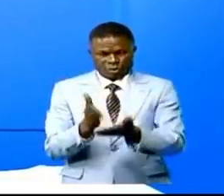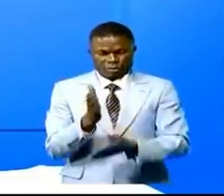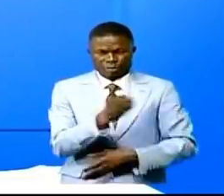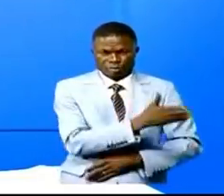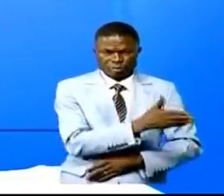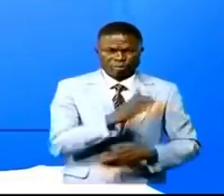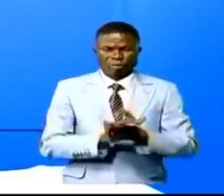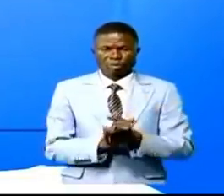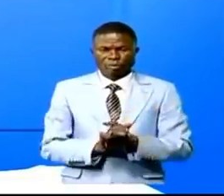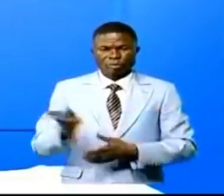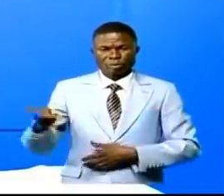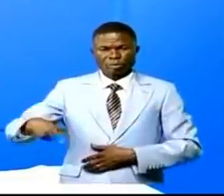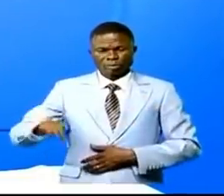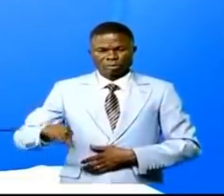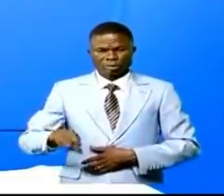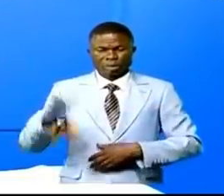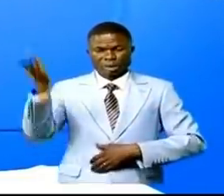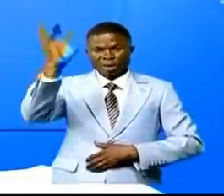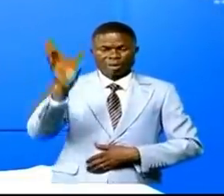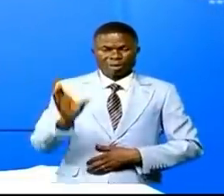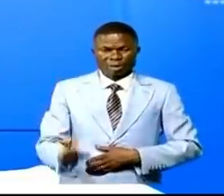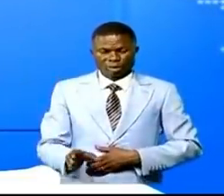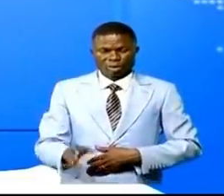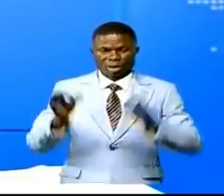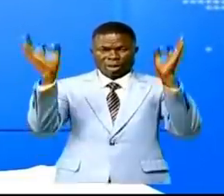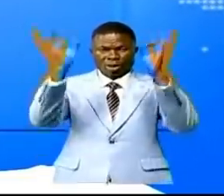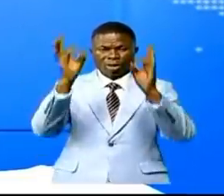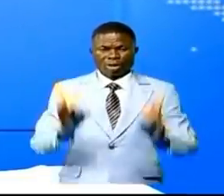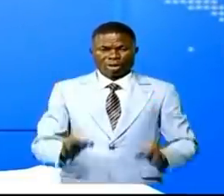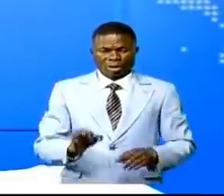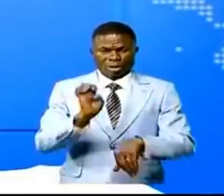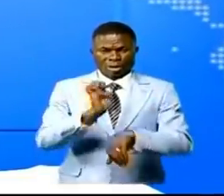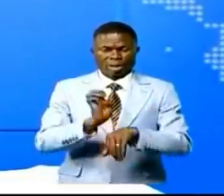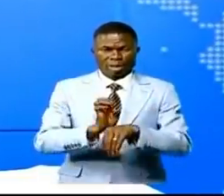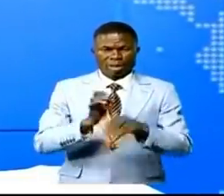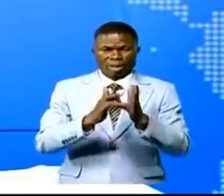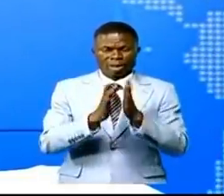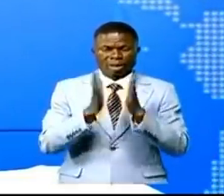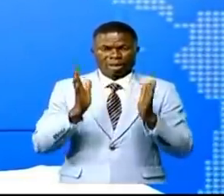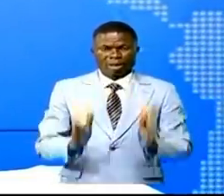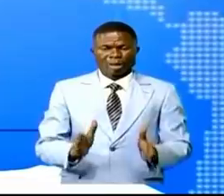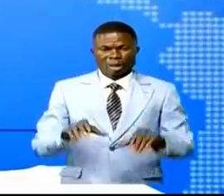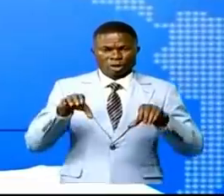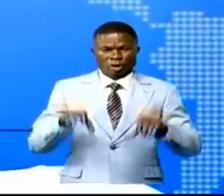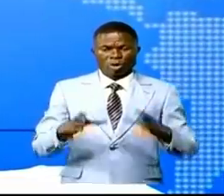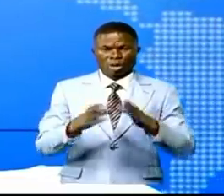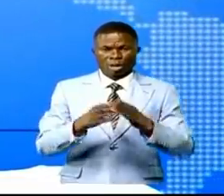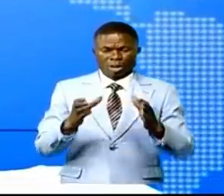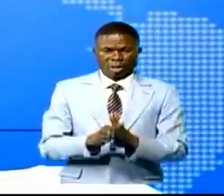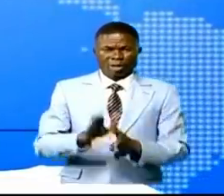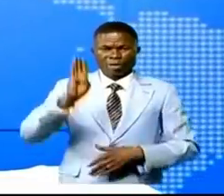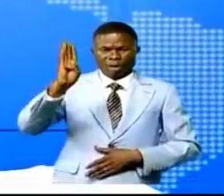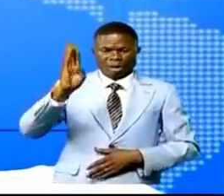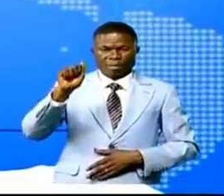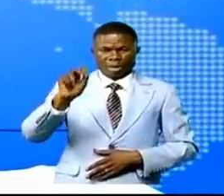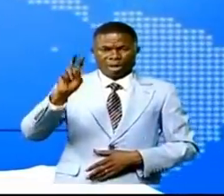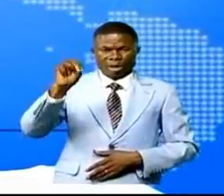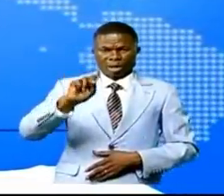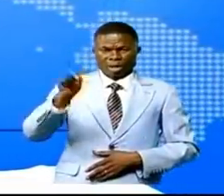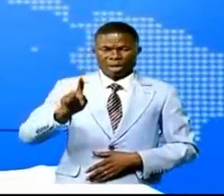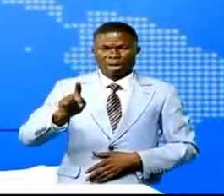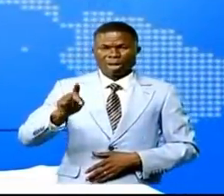temps, dans la province du Congo central, la Fédération des Églises Chrétiennes du Congo avec les Bangunza condamne la